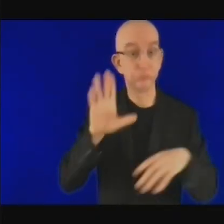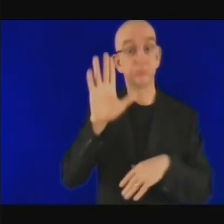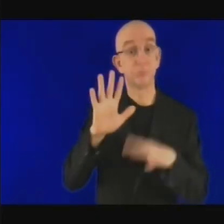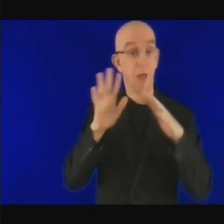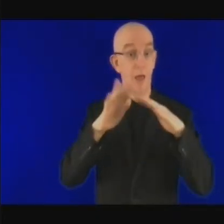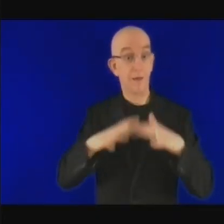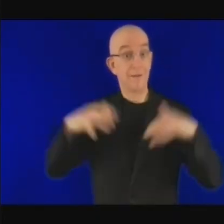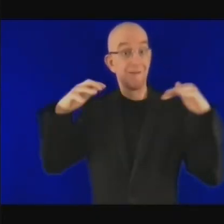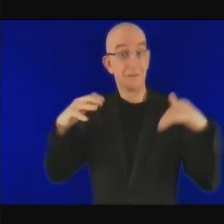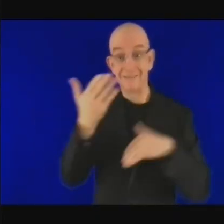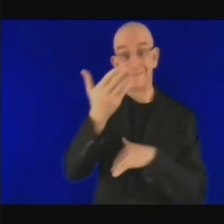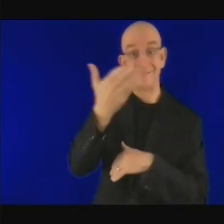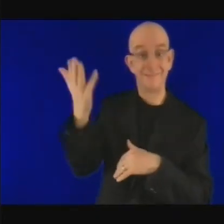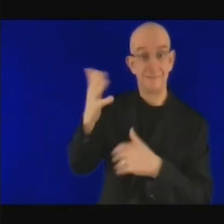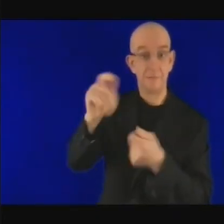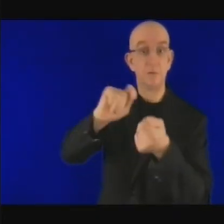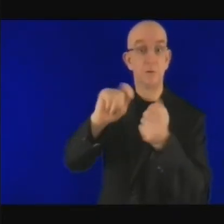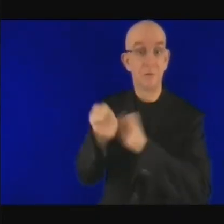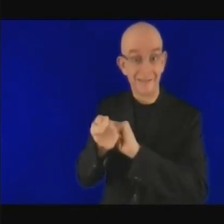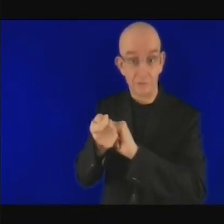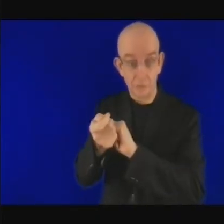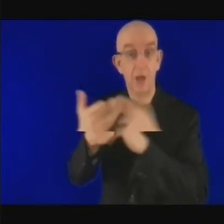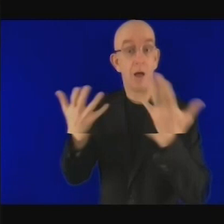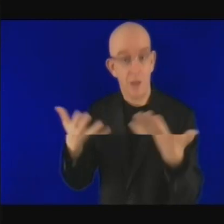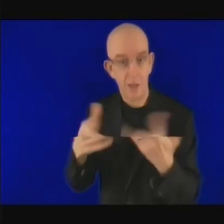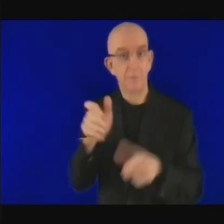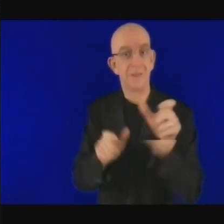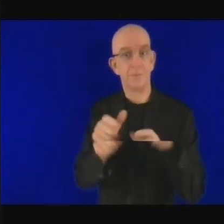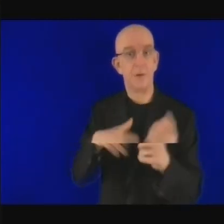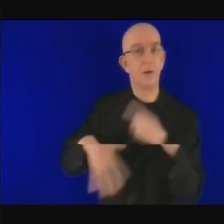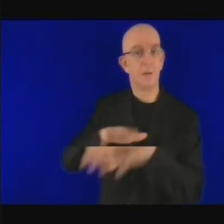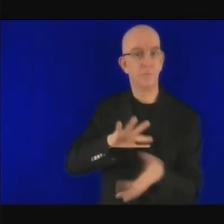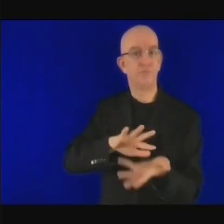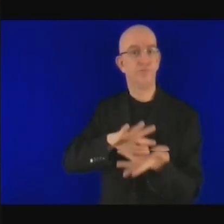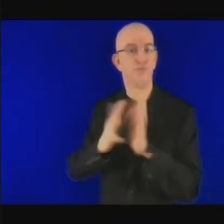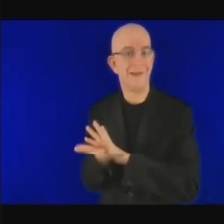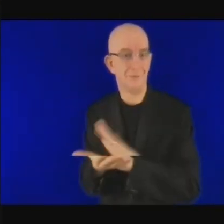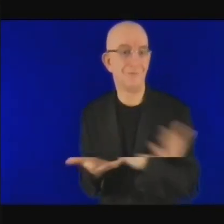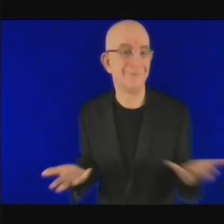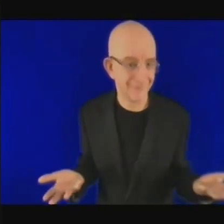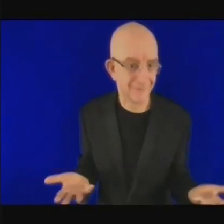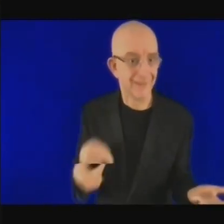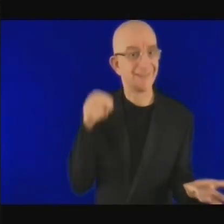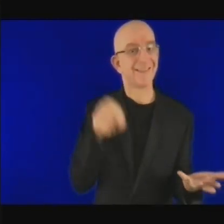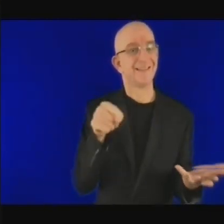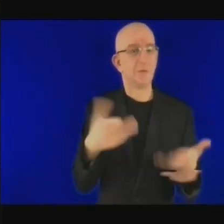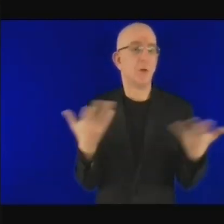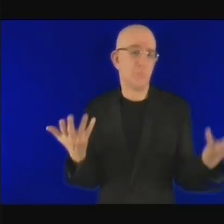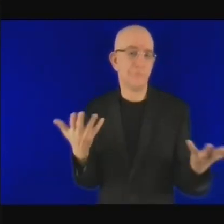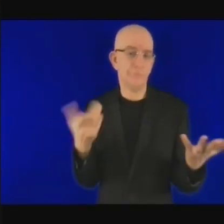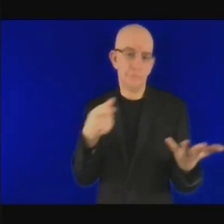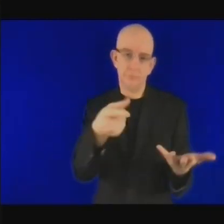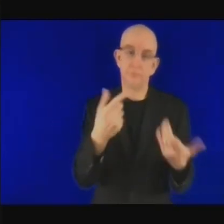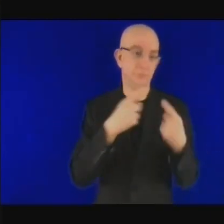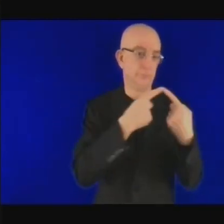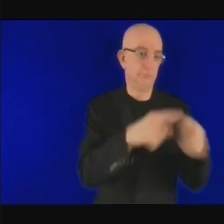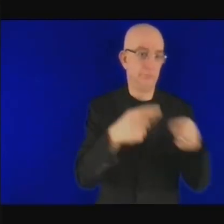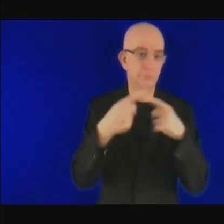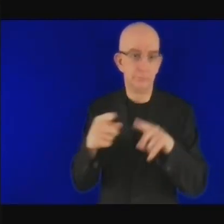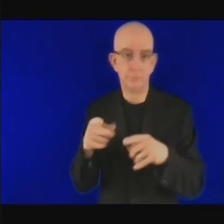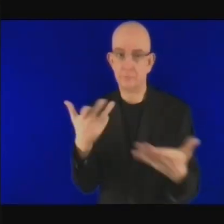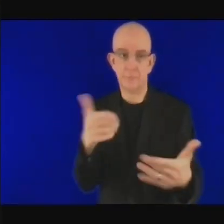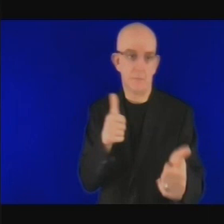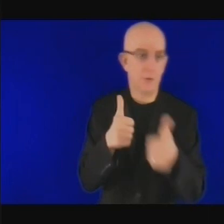il y a des priorités qui sont en concurrence et chaque pays a ce genre de priorité